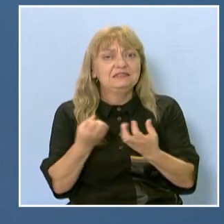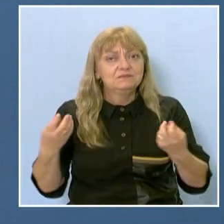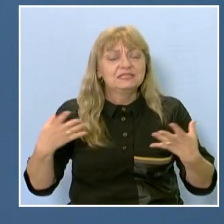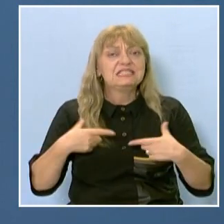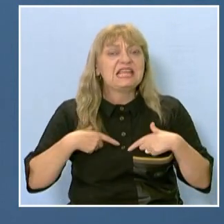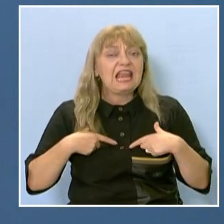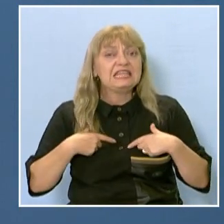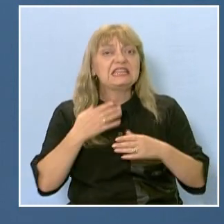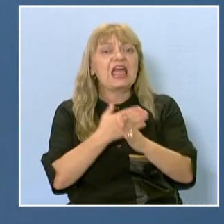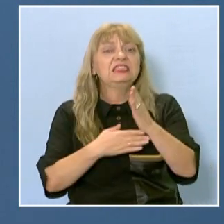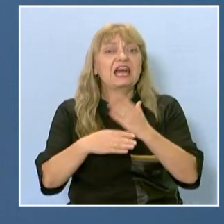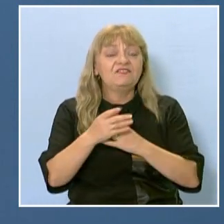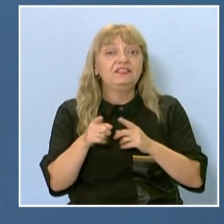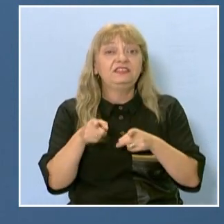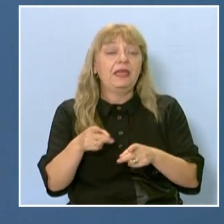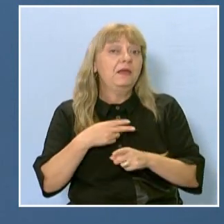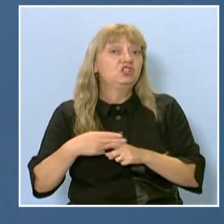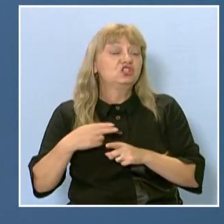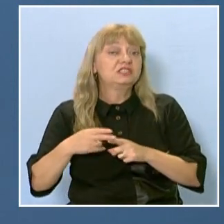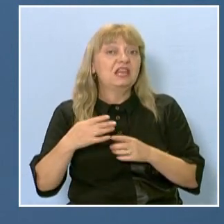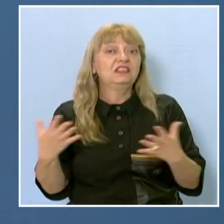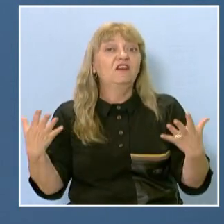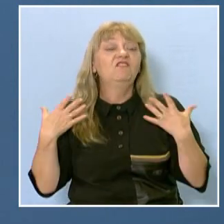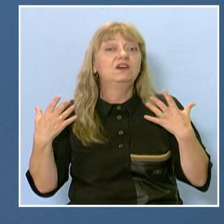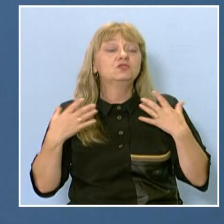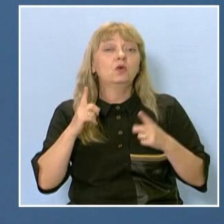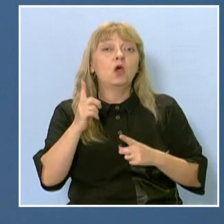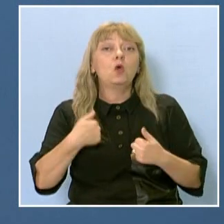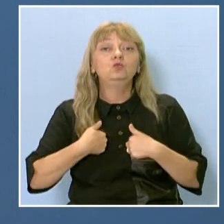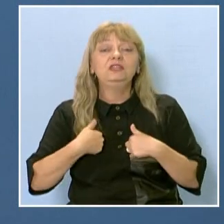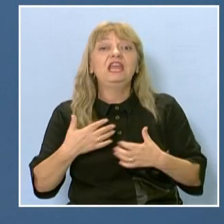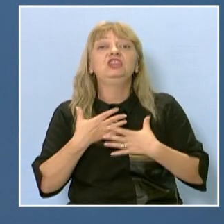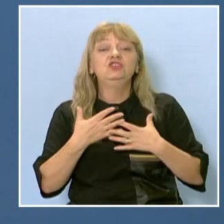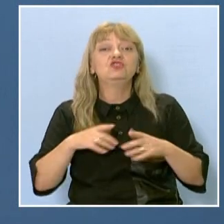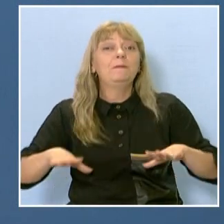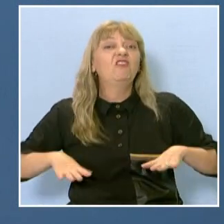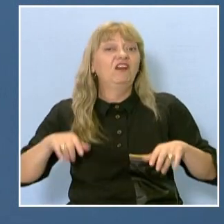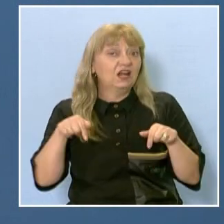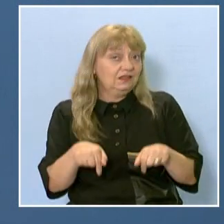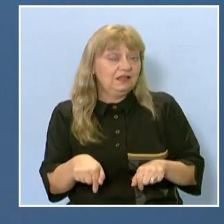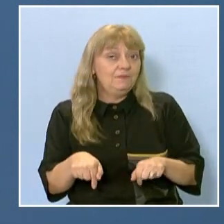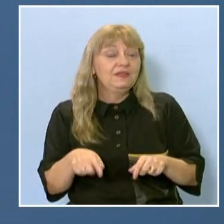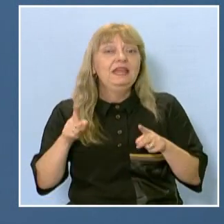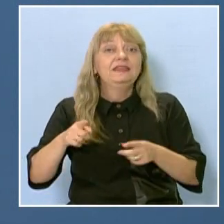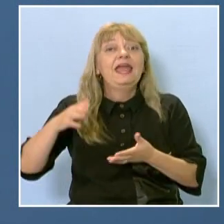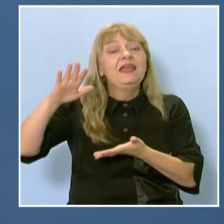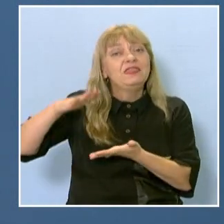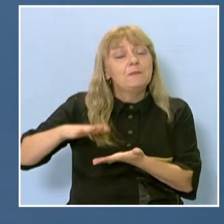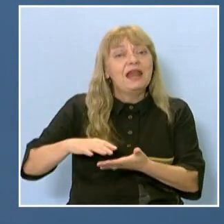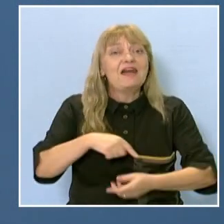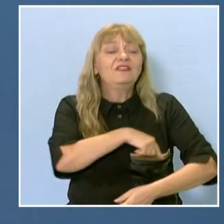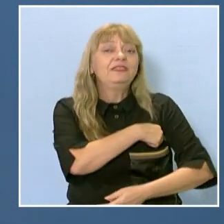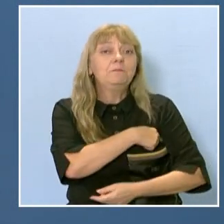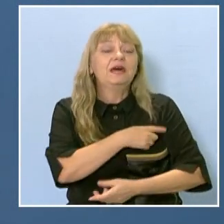Те, освен че ни пречислат вързуха, който ние дишаме в градовете, освен това и значително намалява температурата, до която се